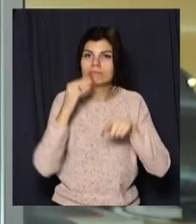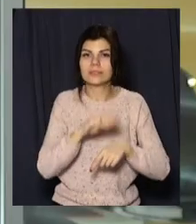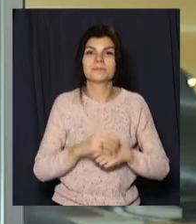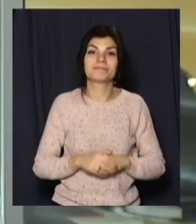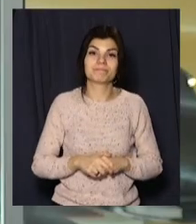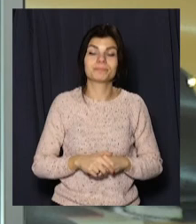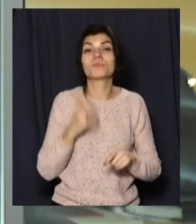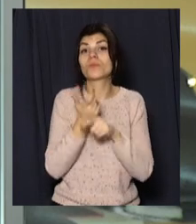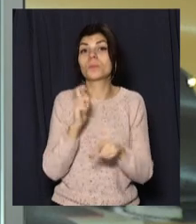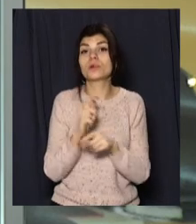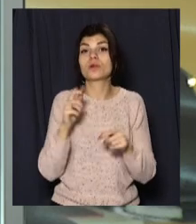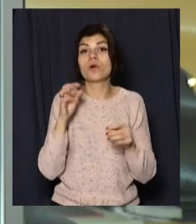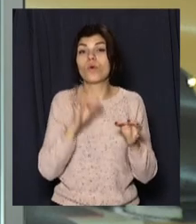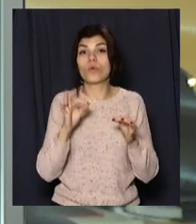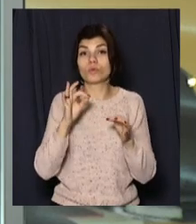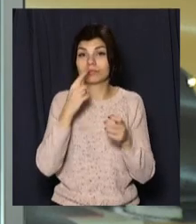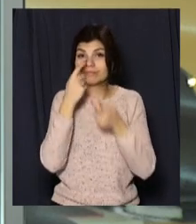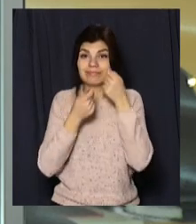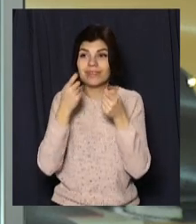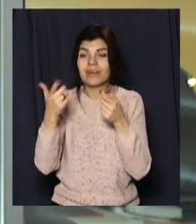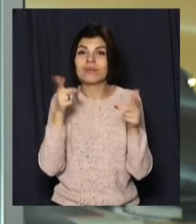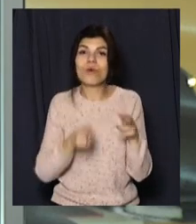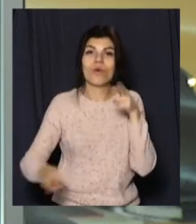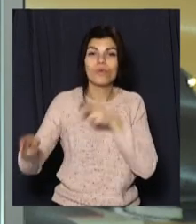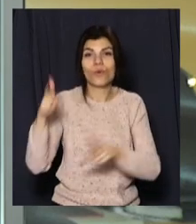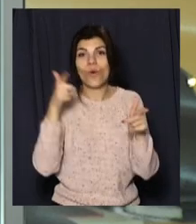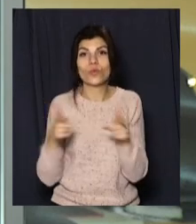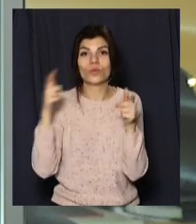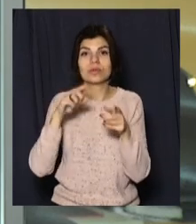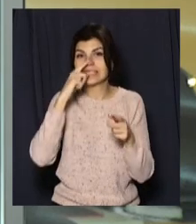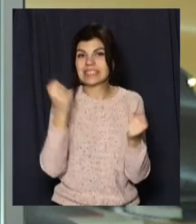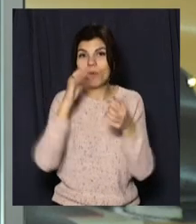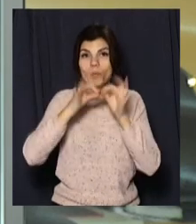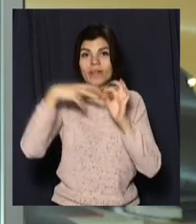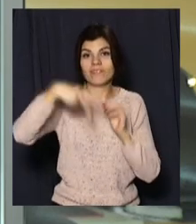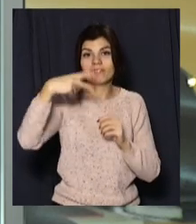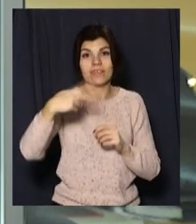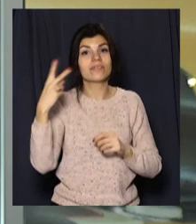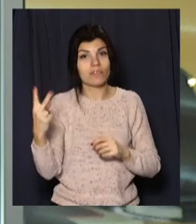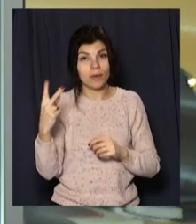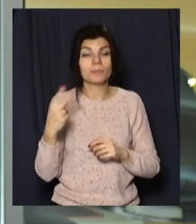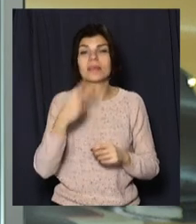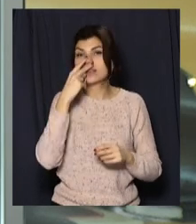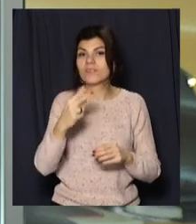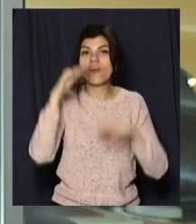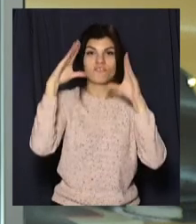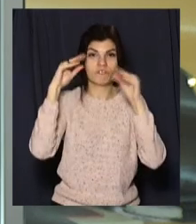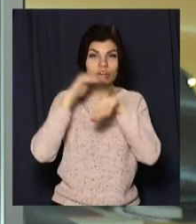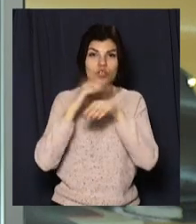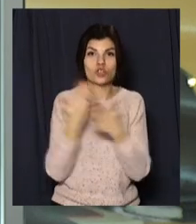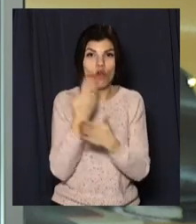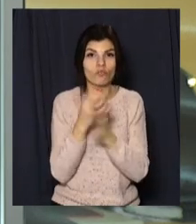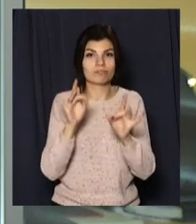Більш детально про підготовку дніпровських фігуристів до зимової Олімпіади 2022 дивіться у вечірньому випуску новин.